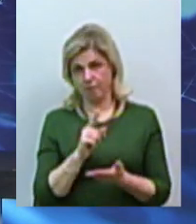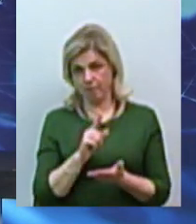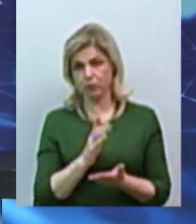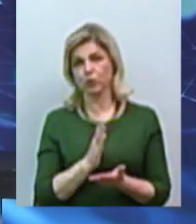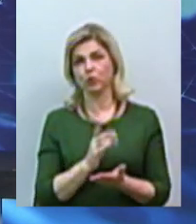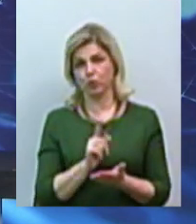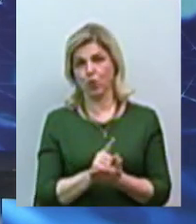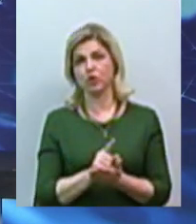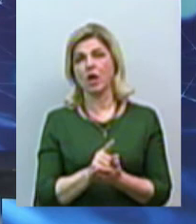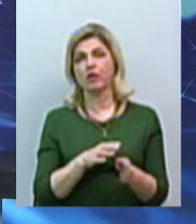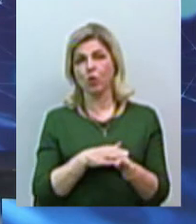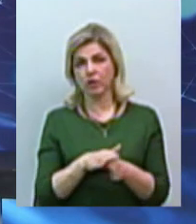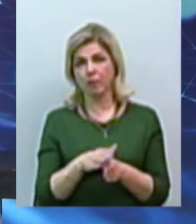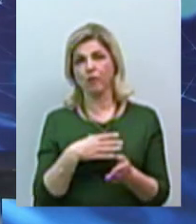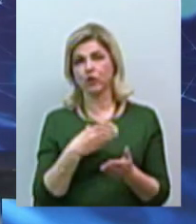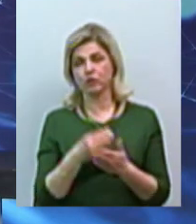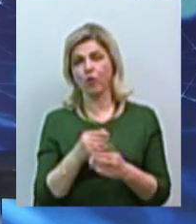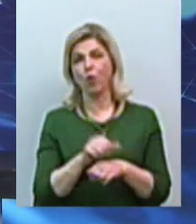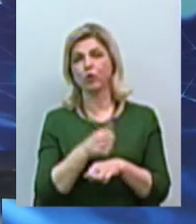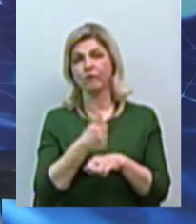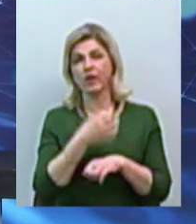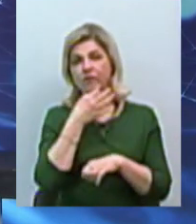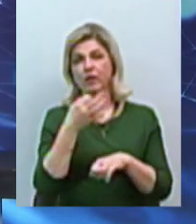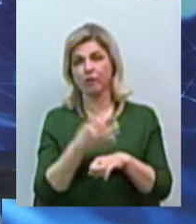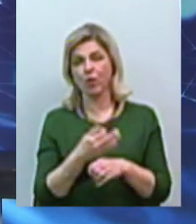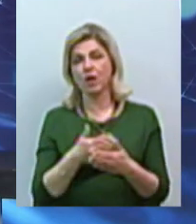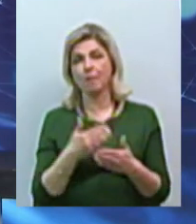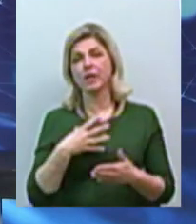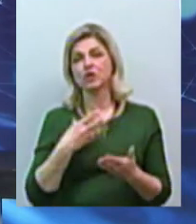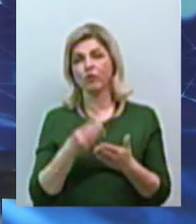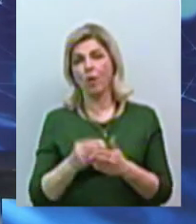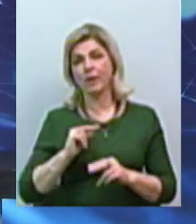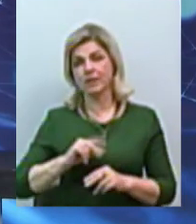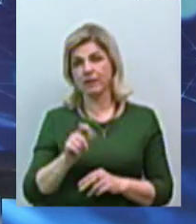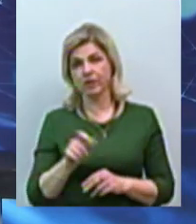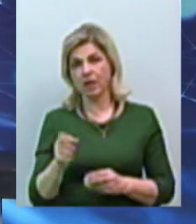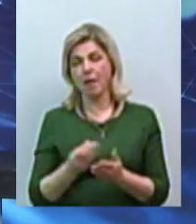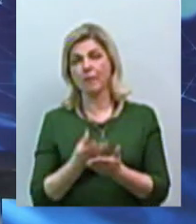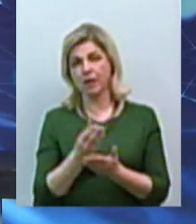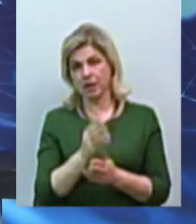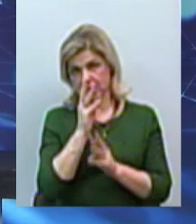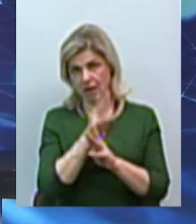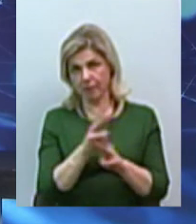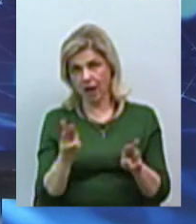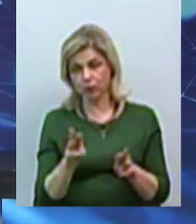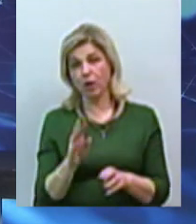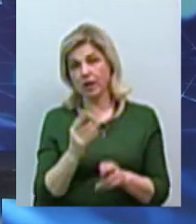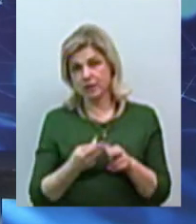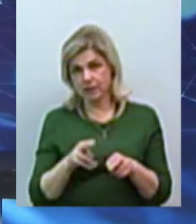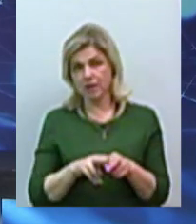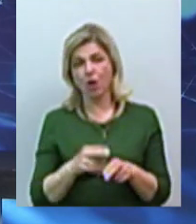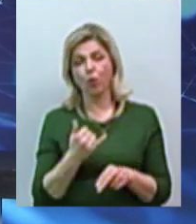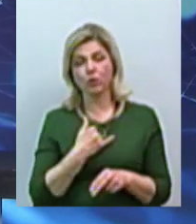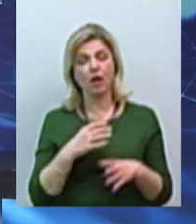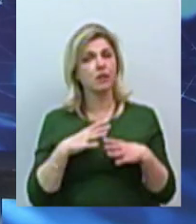своїх головної відповідальності перед своїми працівниками, сплачувати їм заробітну плату. І це в нас